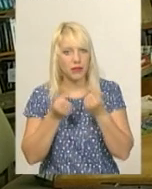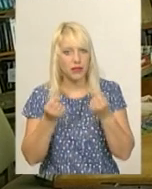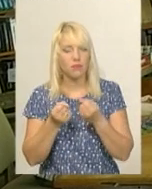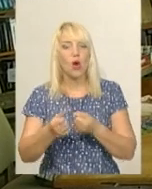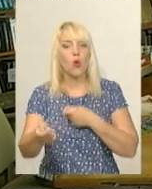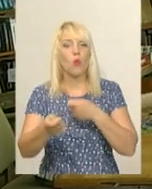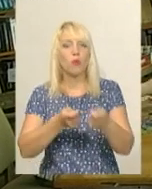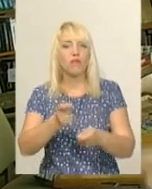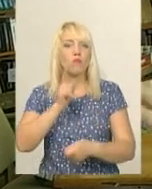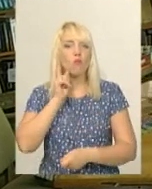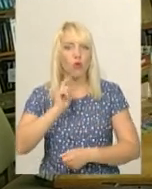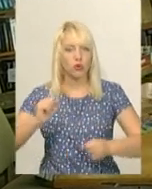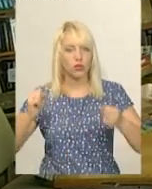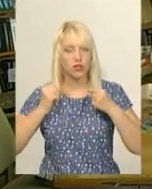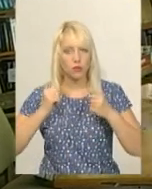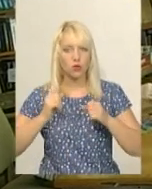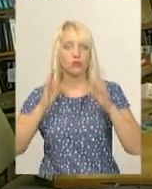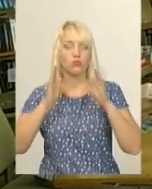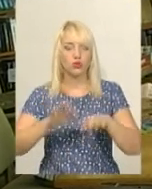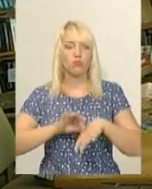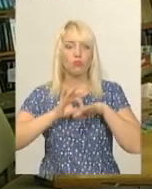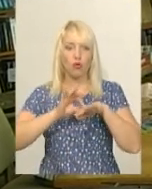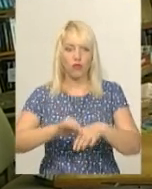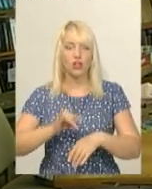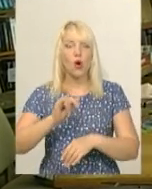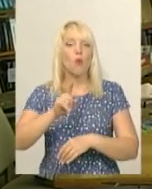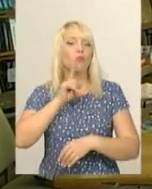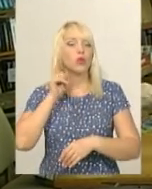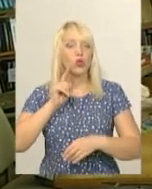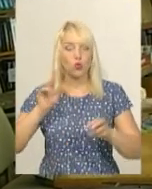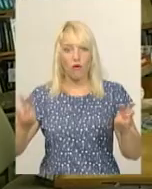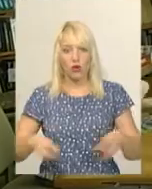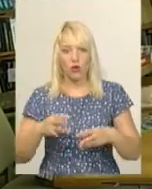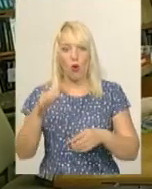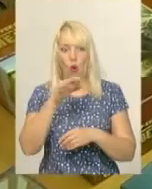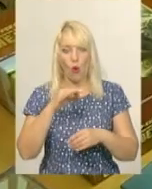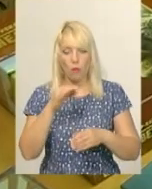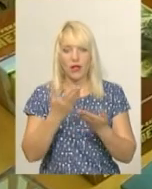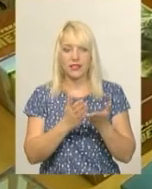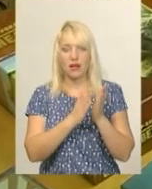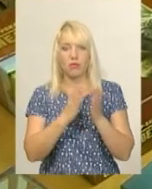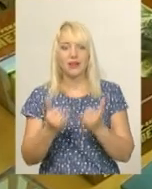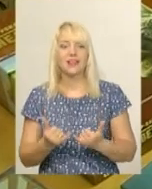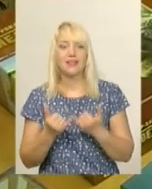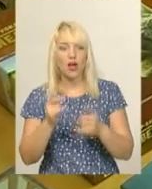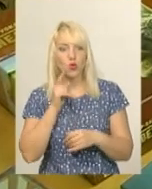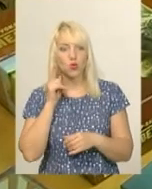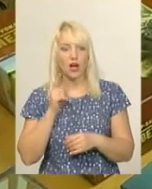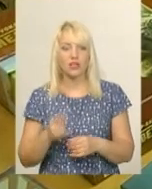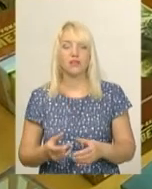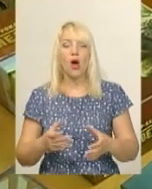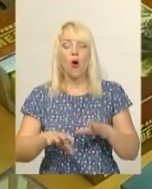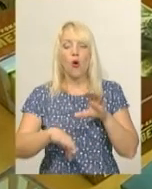спорту Хмельницької міської ради, адже ми будемо проводити саме в підліткових клубах і обласна бібліотека для єнецтва. Для участі в турнірі обрали сім